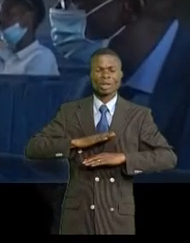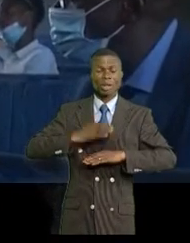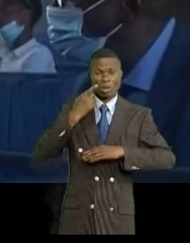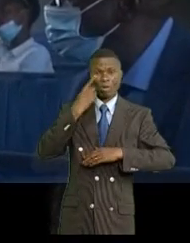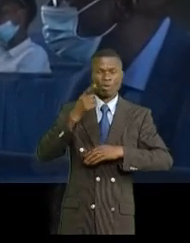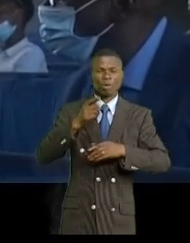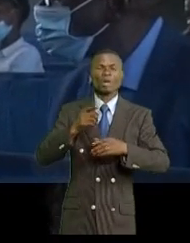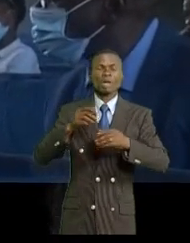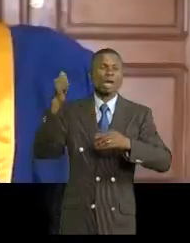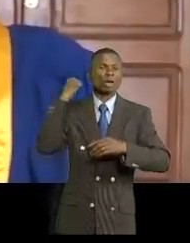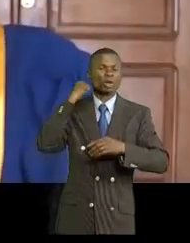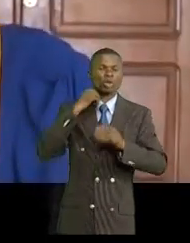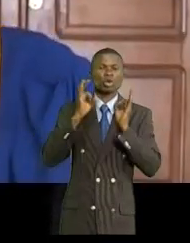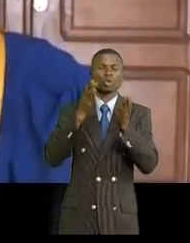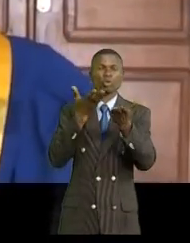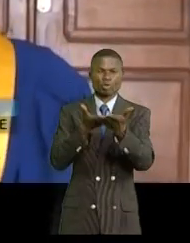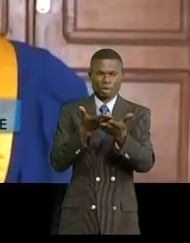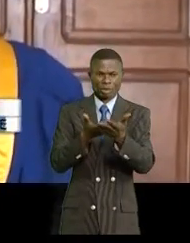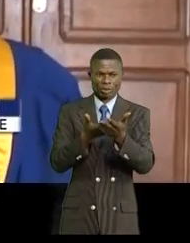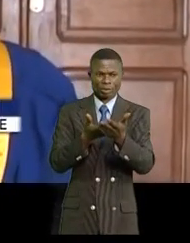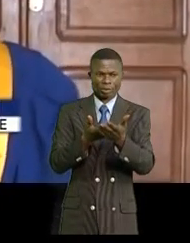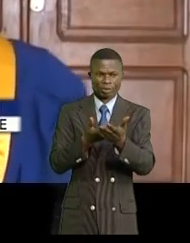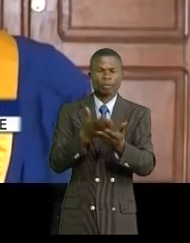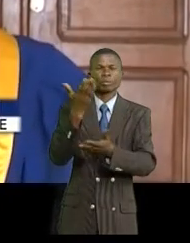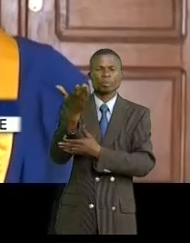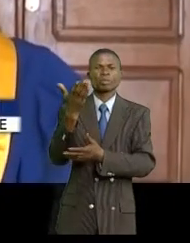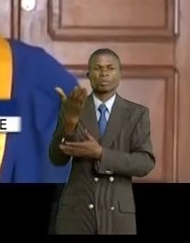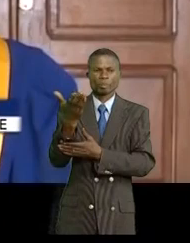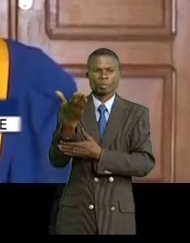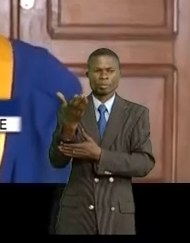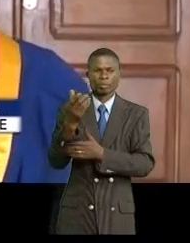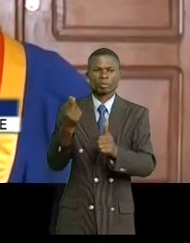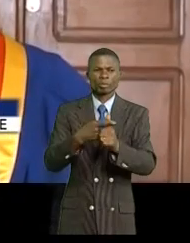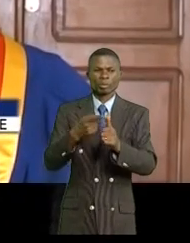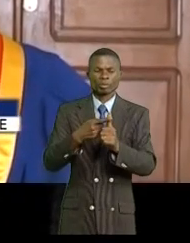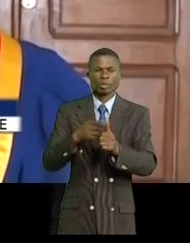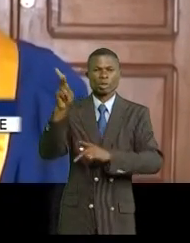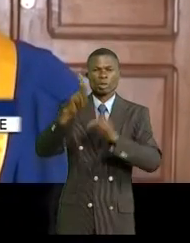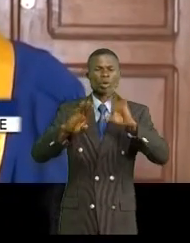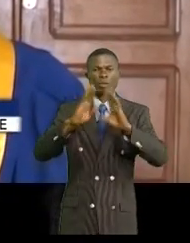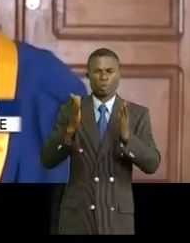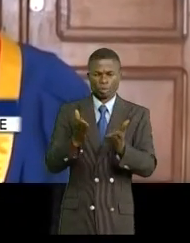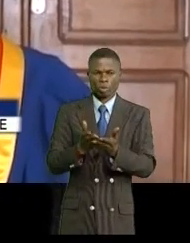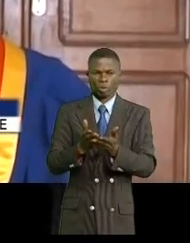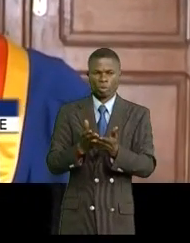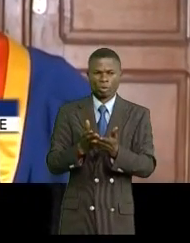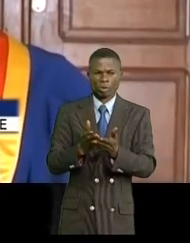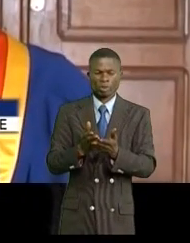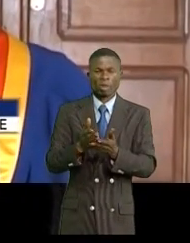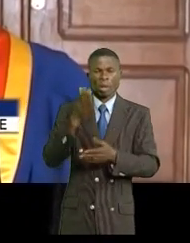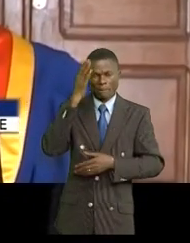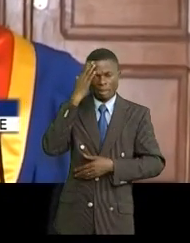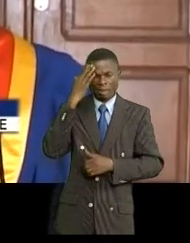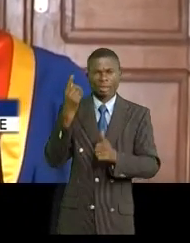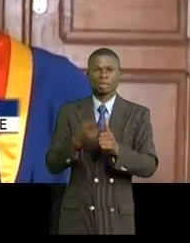chez les nouveaux promis. Ce que nous pouvons recommander d'abord à notre population, c'est de tenir compte